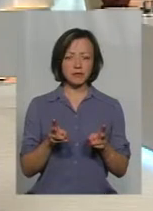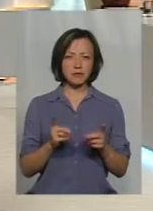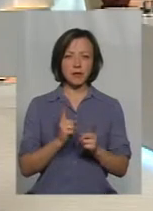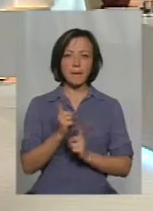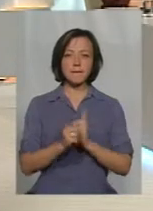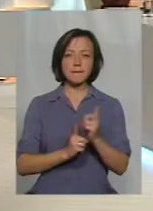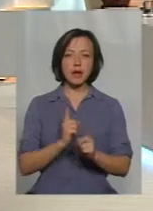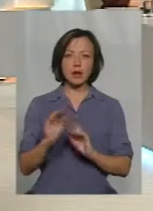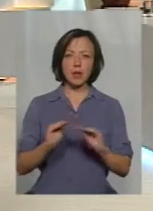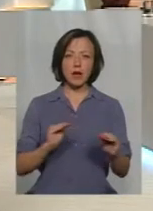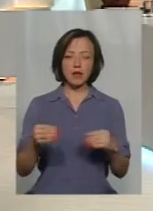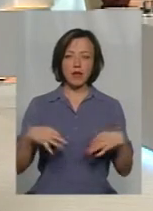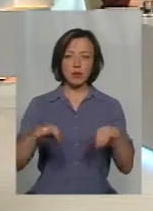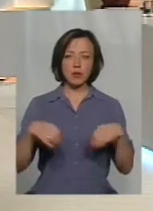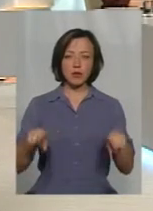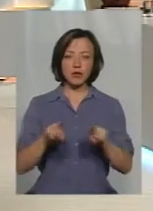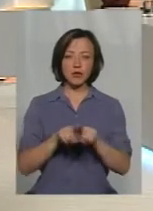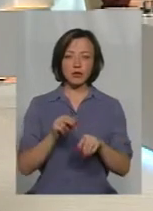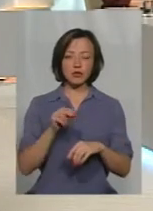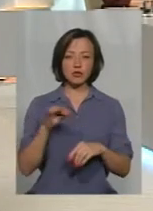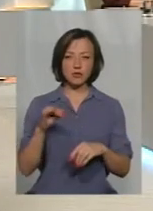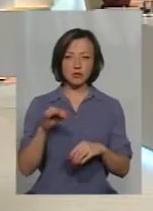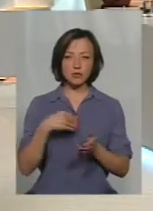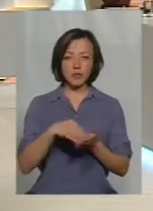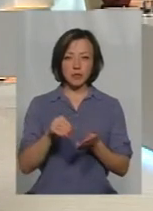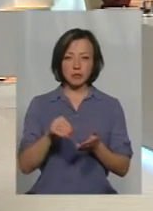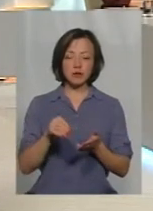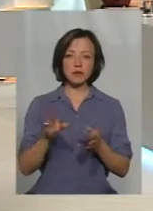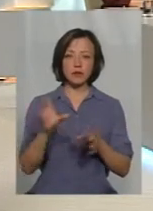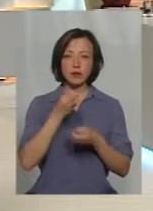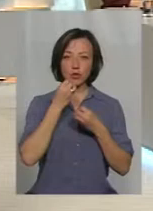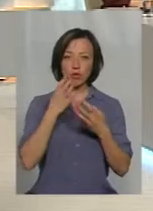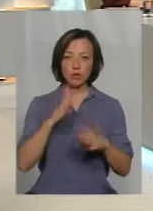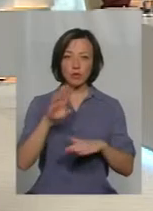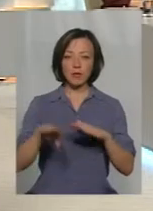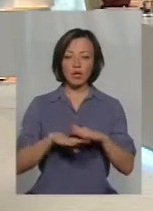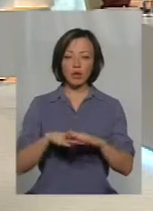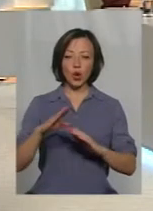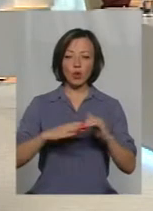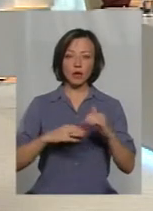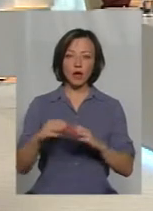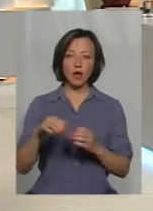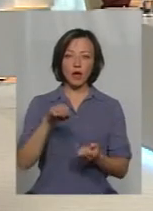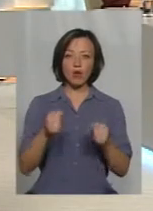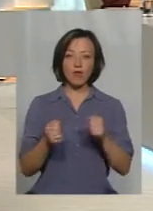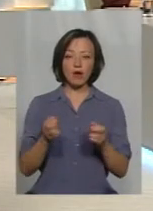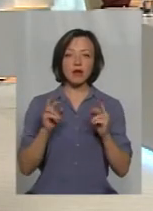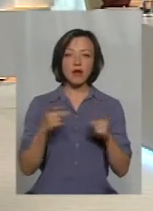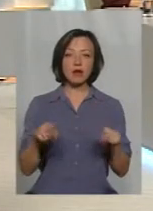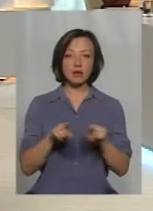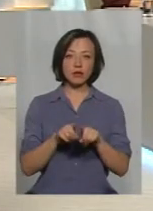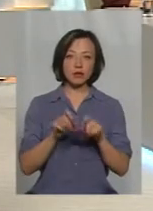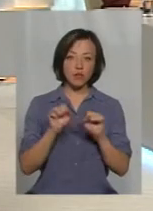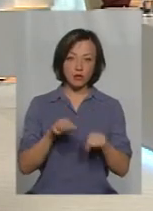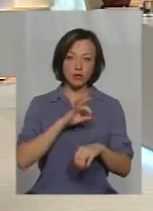автомобіна такого, якщо навіть і прийдували, і все добре, підручне керування, наскільки там також не